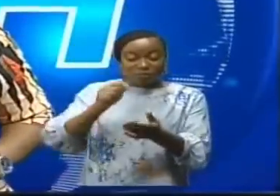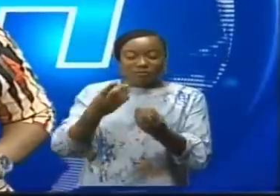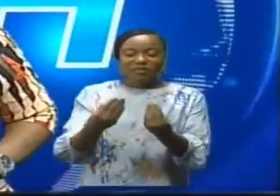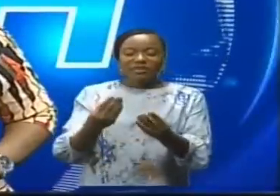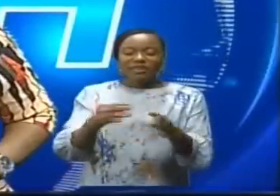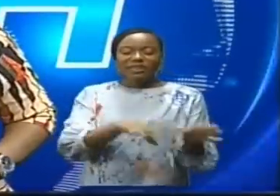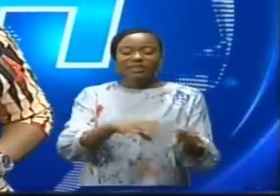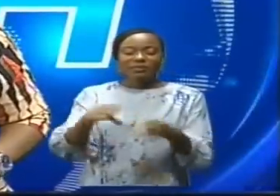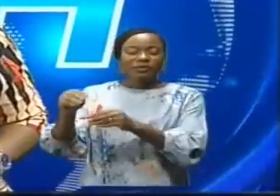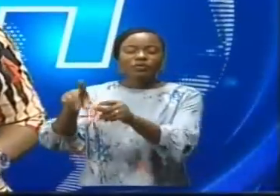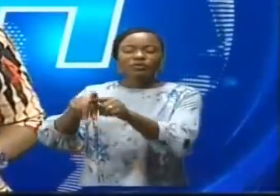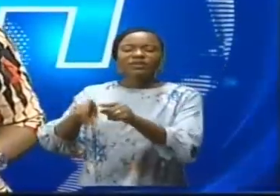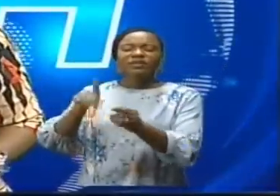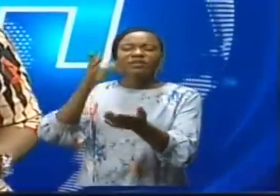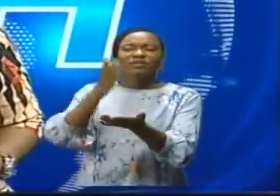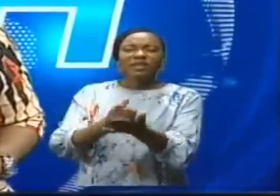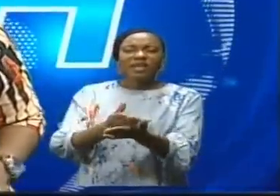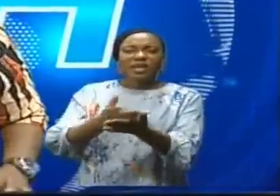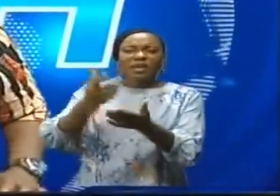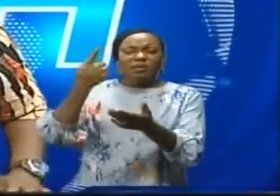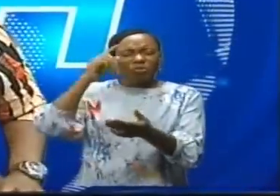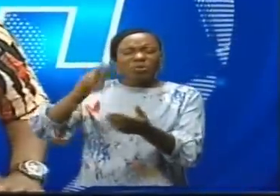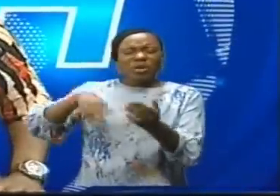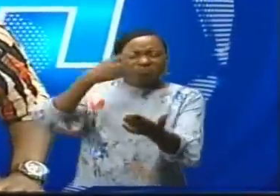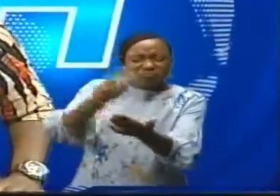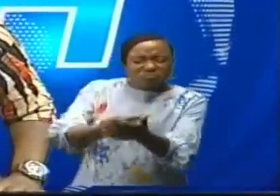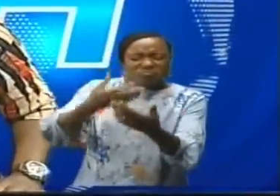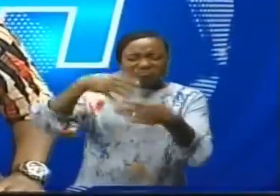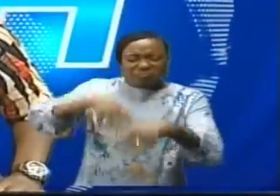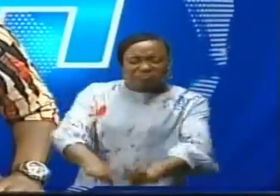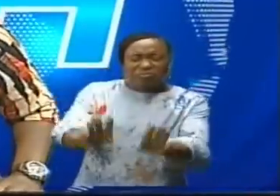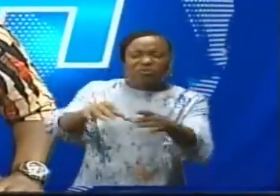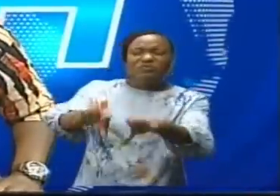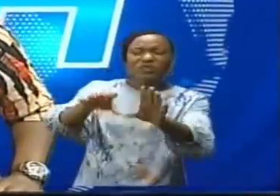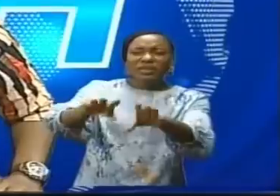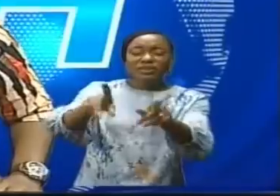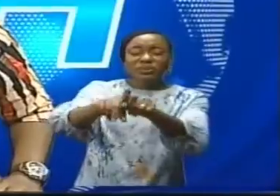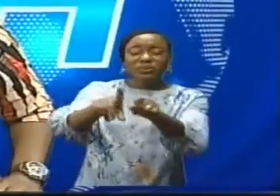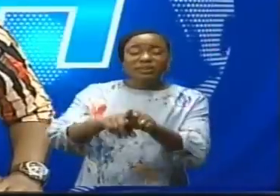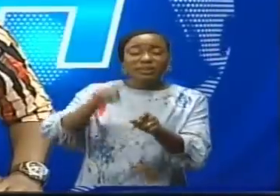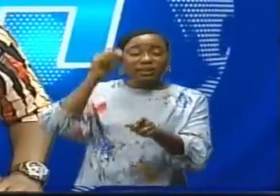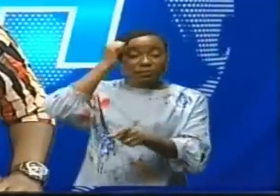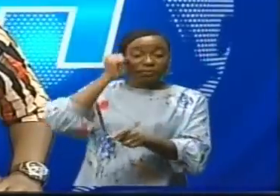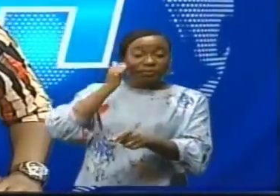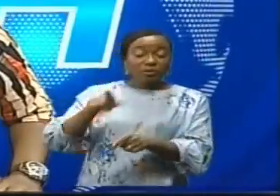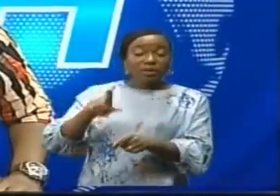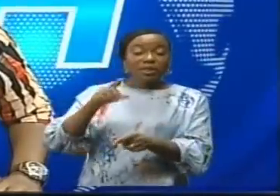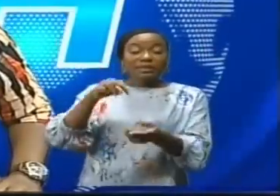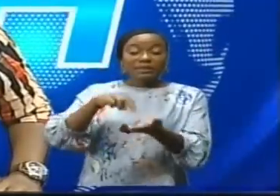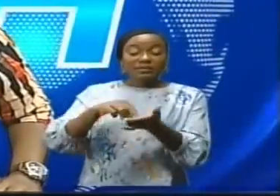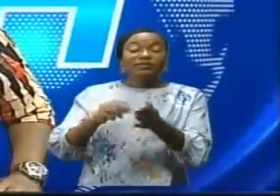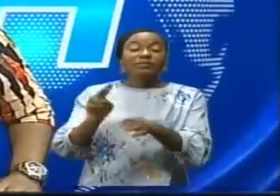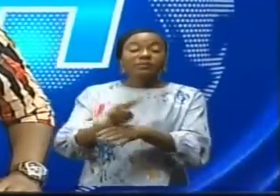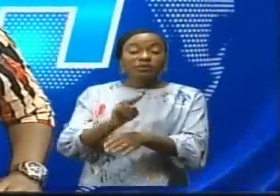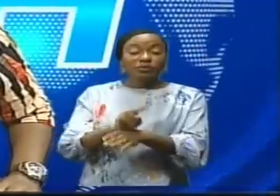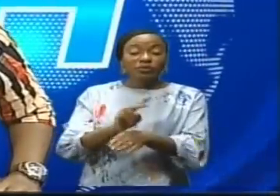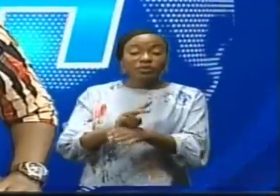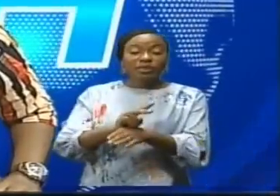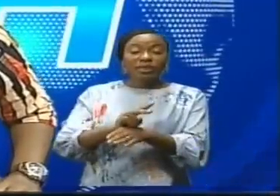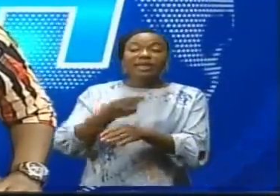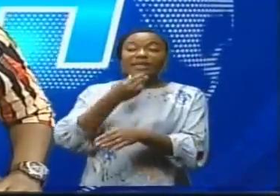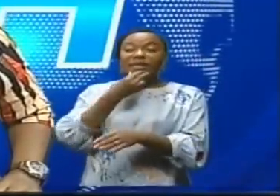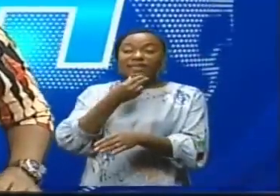et mettre fin à ces cycles répétitifs de naufrage. Cet engin vient répondre à un besoin des habitants de Kananga